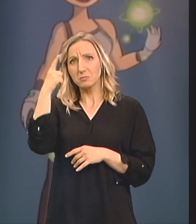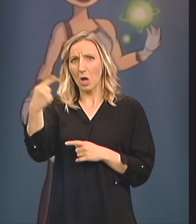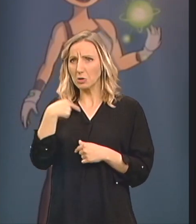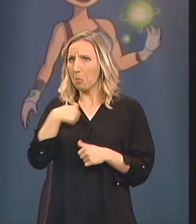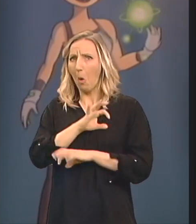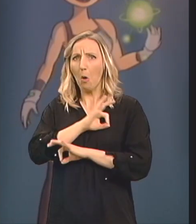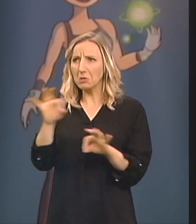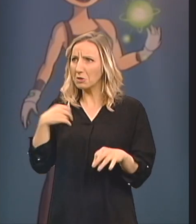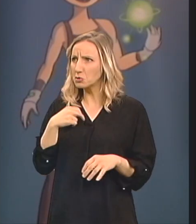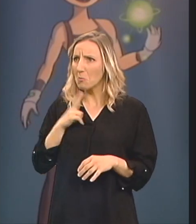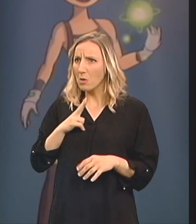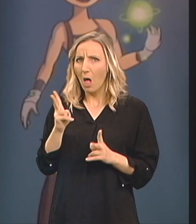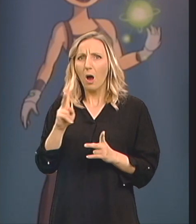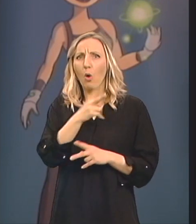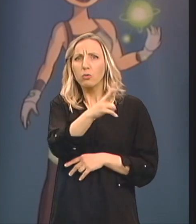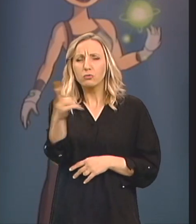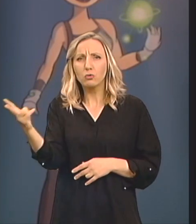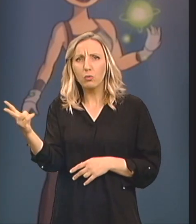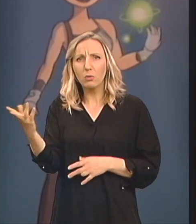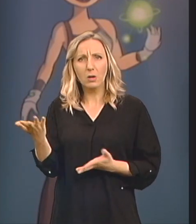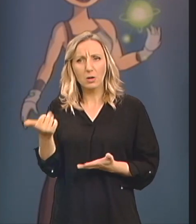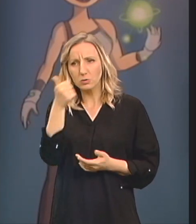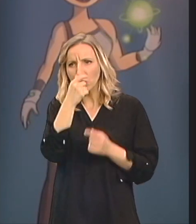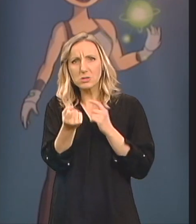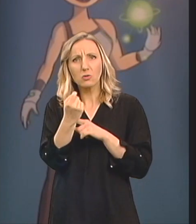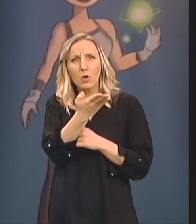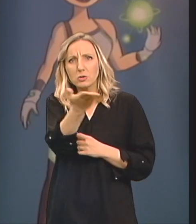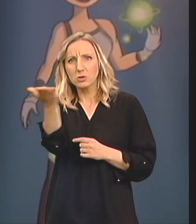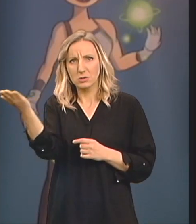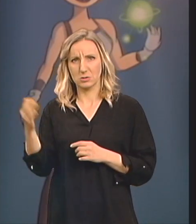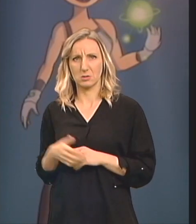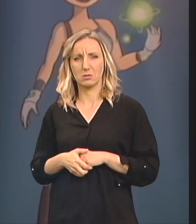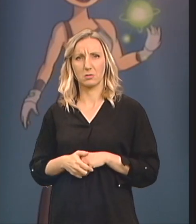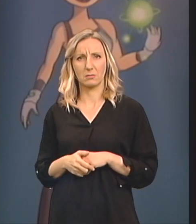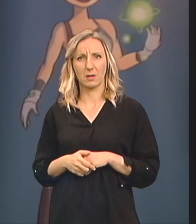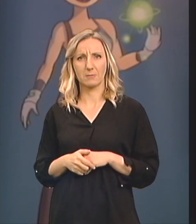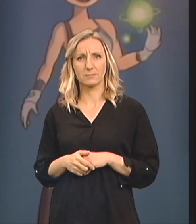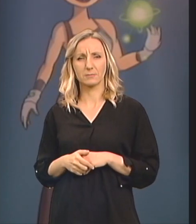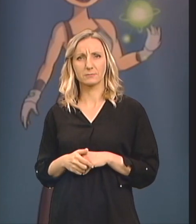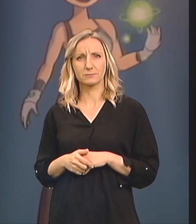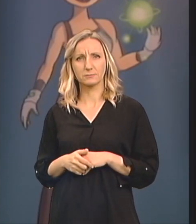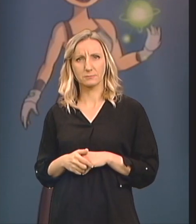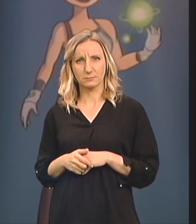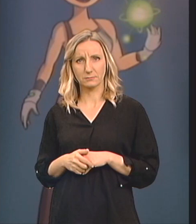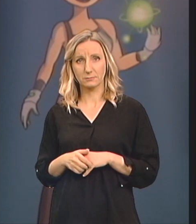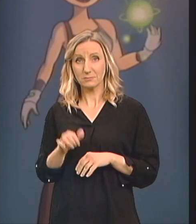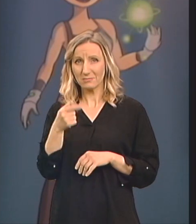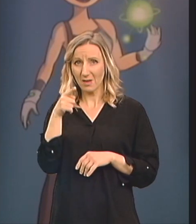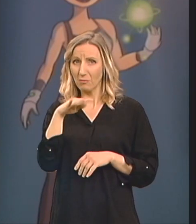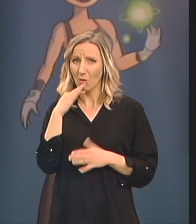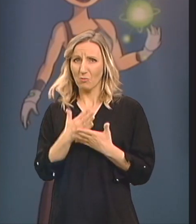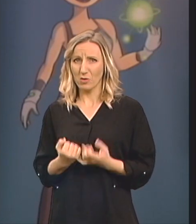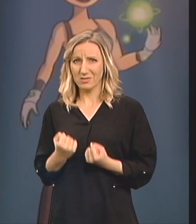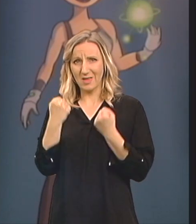podnesu drugi ljudi Ako sam ja podnila Super Šta se s njima dešava Jel ti pala Rastojenost od porodice